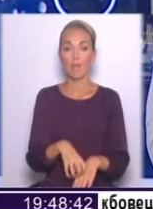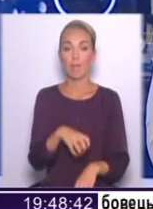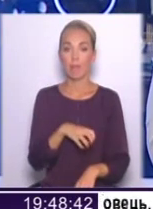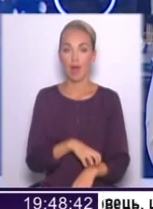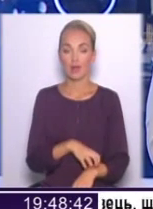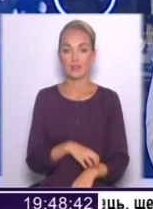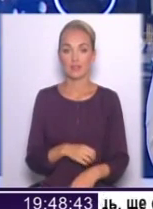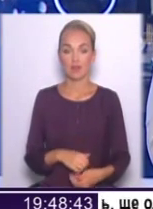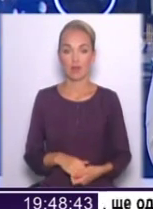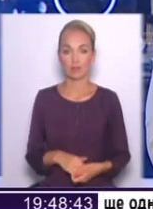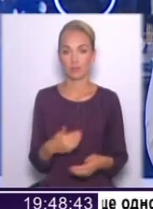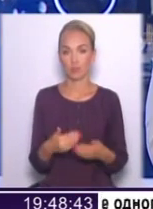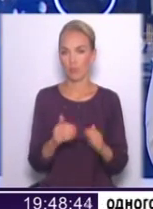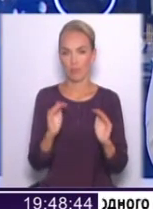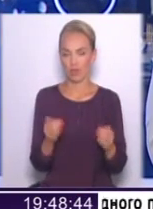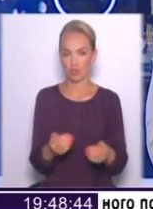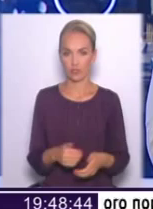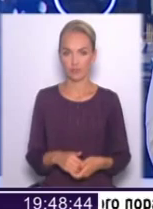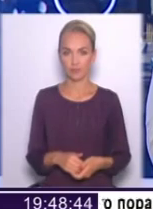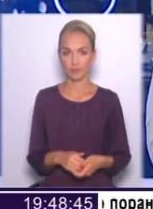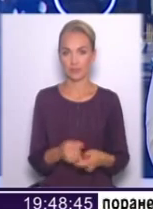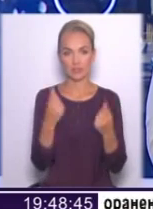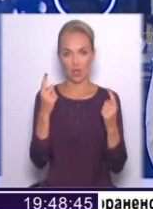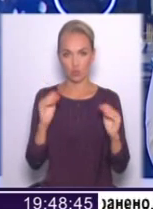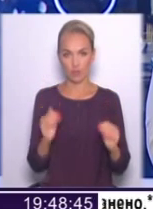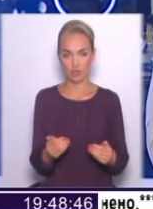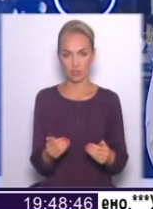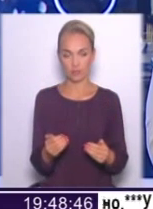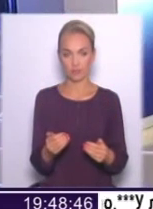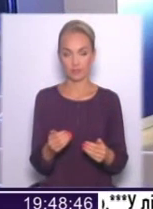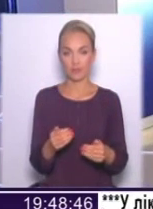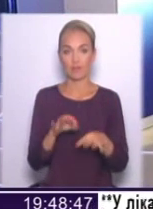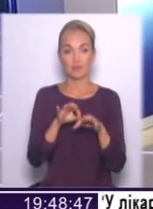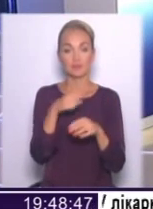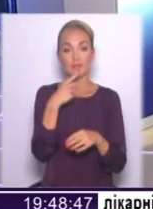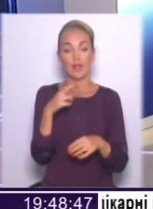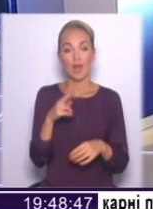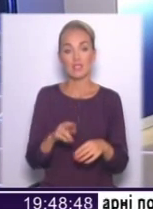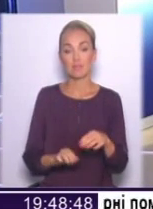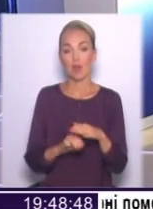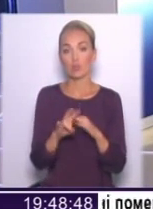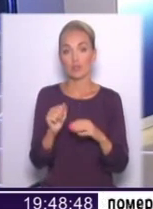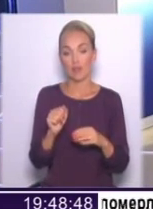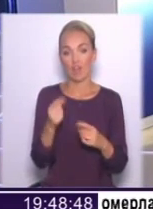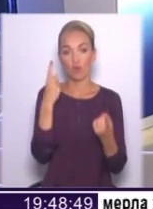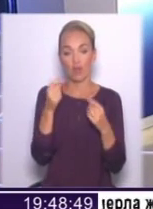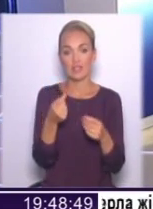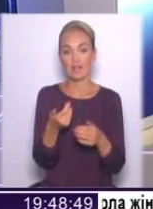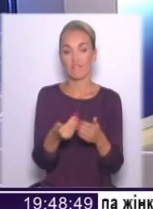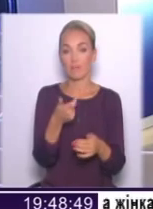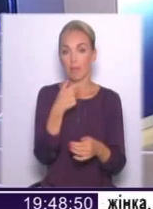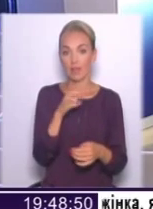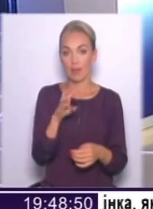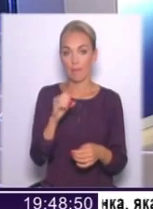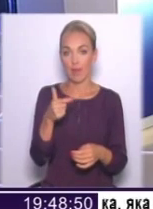Партія, по-моєму, менша все-таки. Значено менша. Я спираюся на інформацію від пана Мегери. Інтерв'ю його на